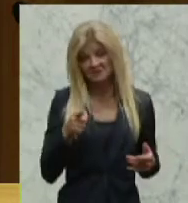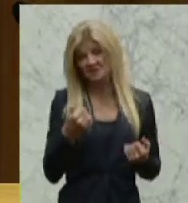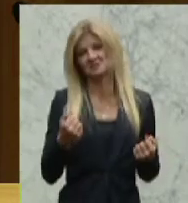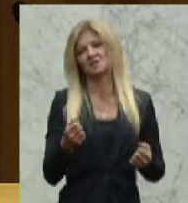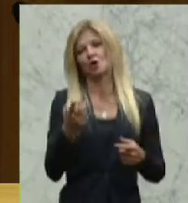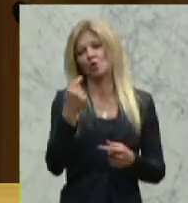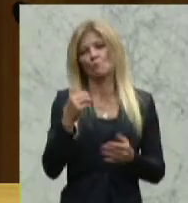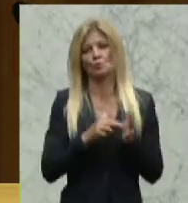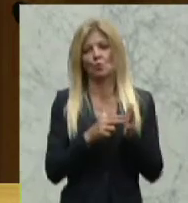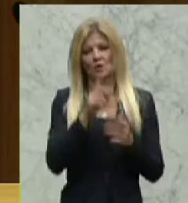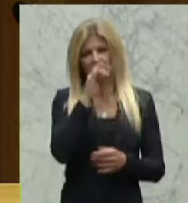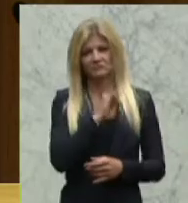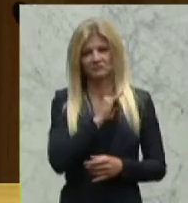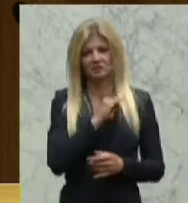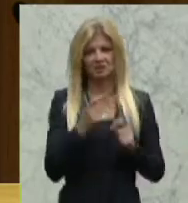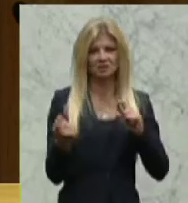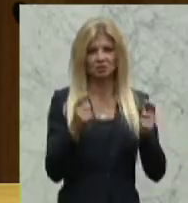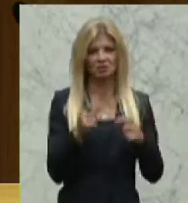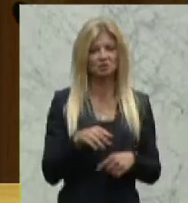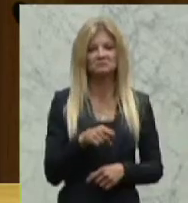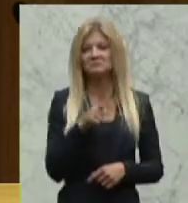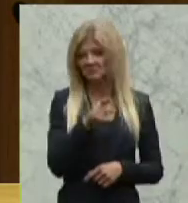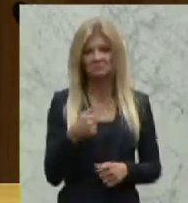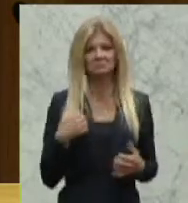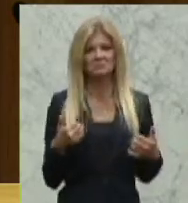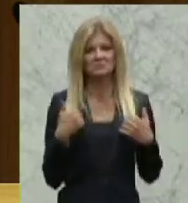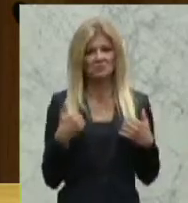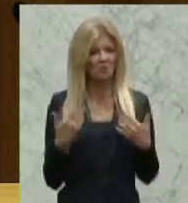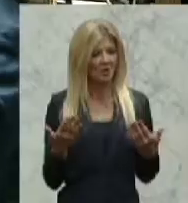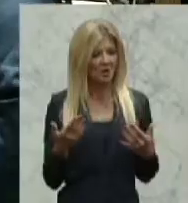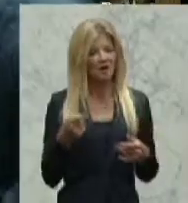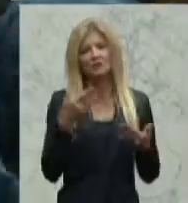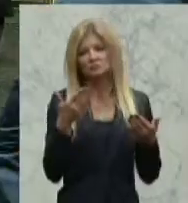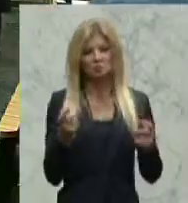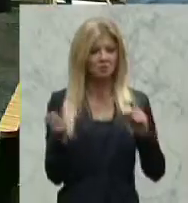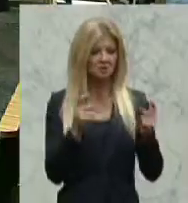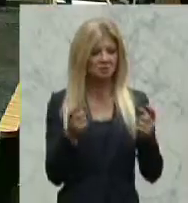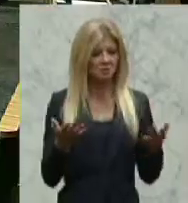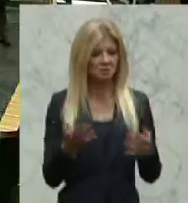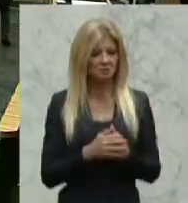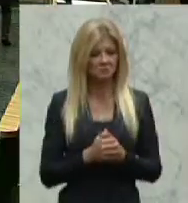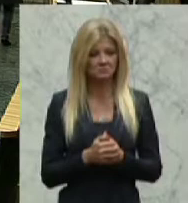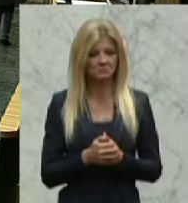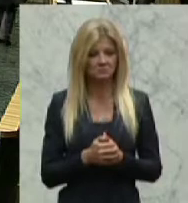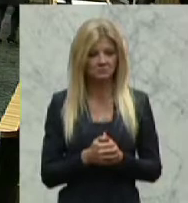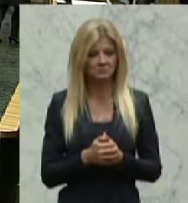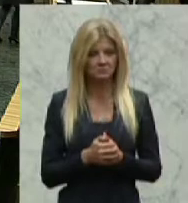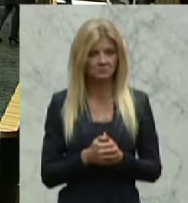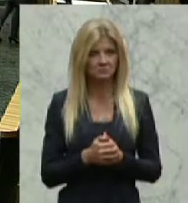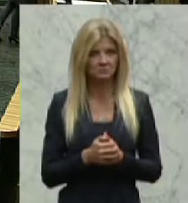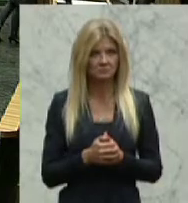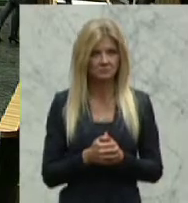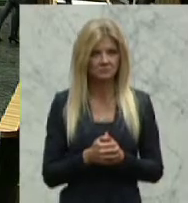Diskussion. Und darauf werden wir uns freuen, mit Ihnen zu diskutieren. Die